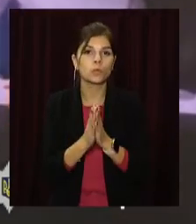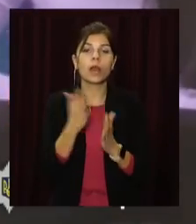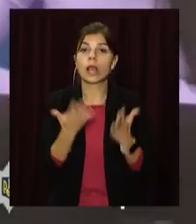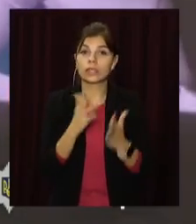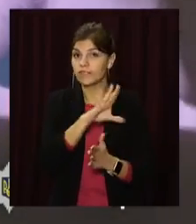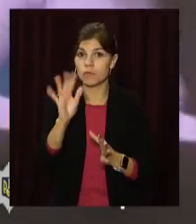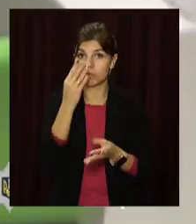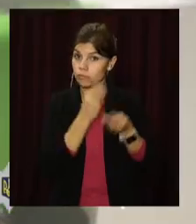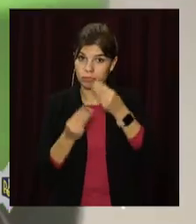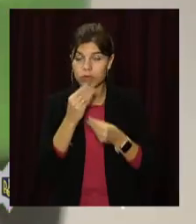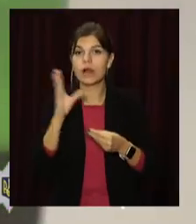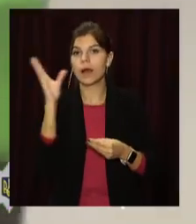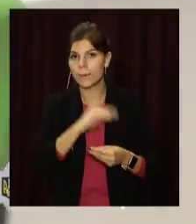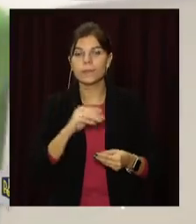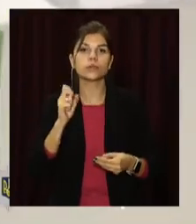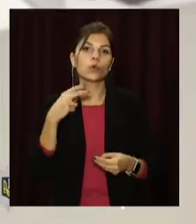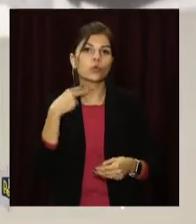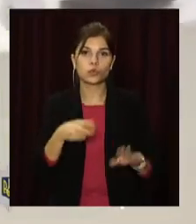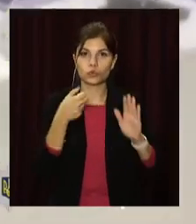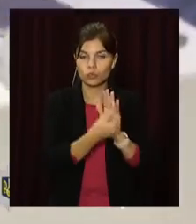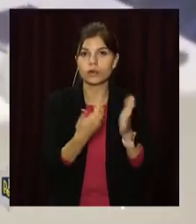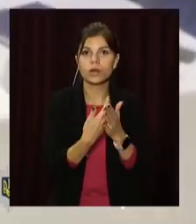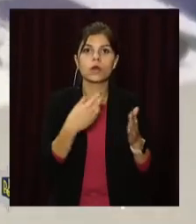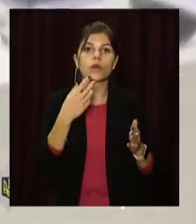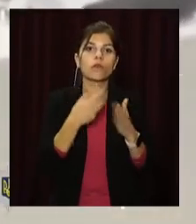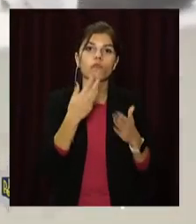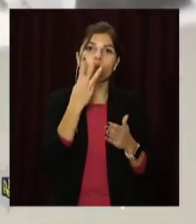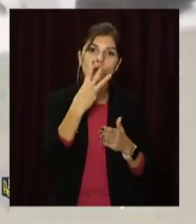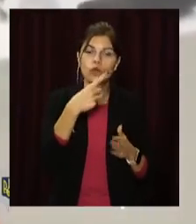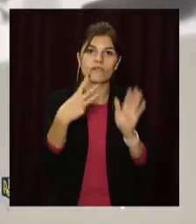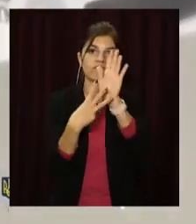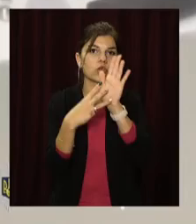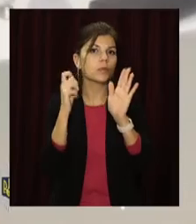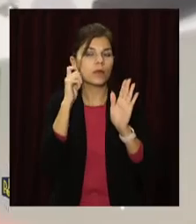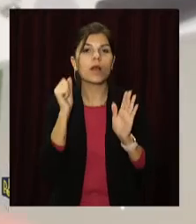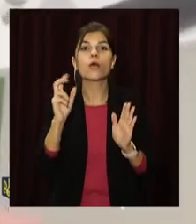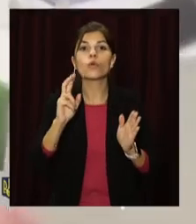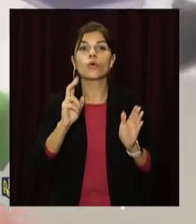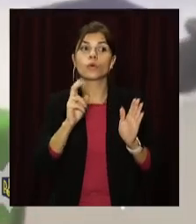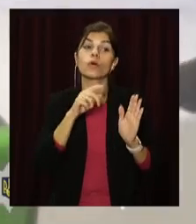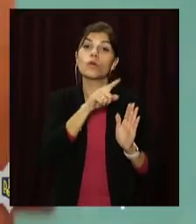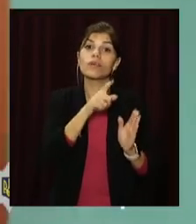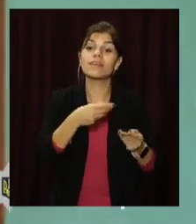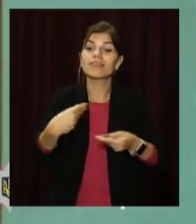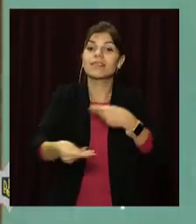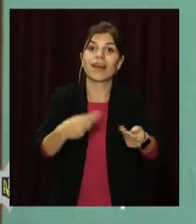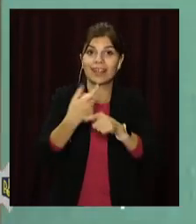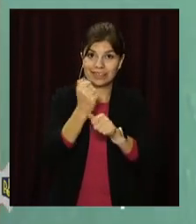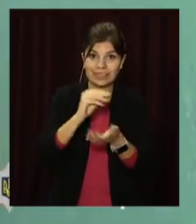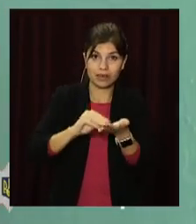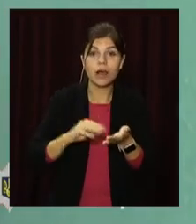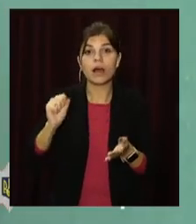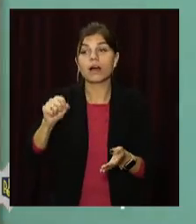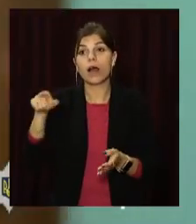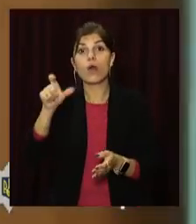COVID-сертифікату можна загуркотіти за грати на строк від 3 до 8 років, а покупцям підроблених документів загрожує штрафу